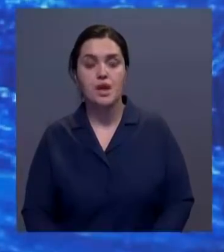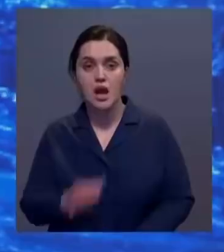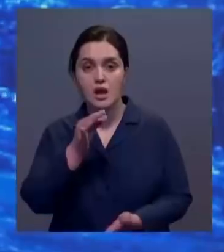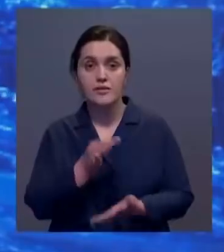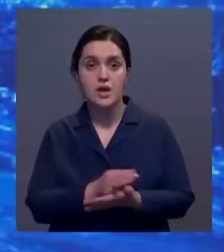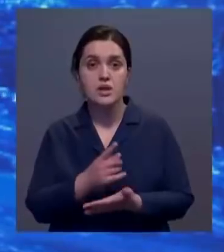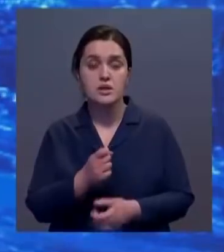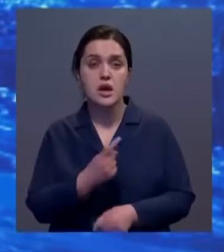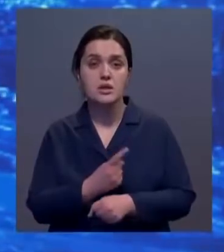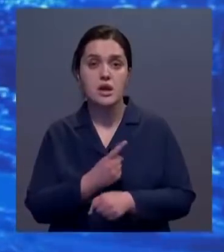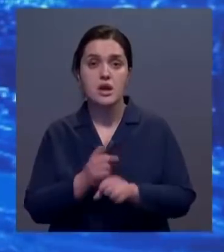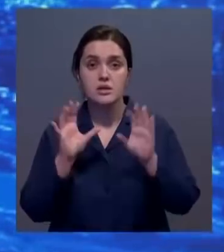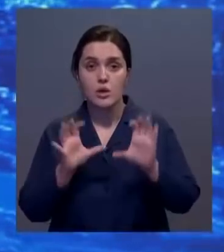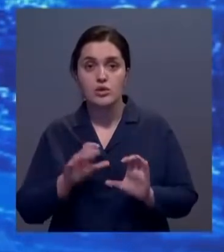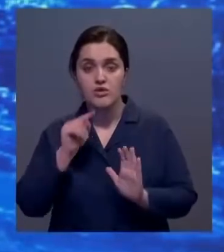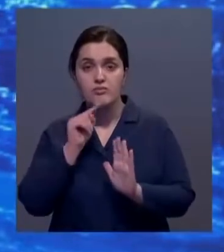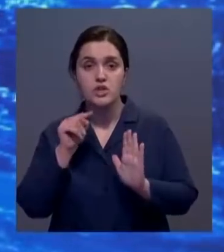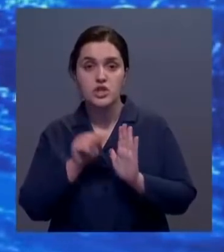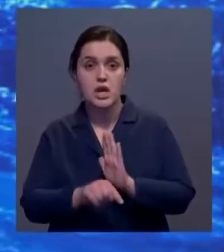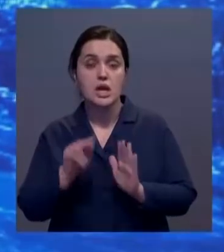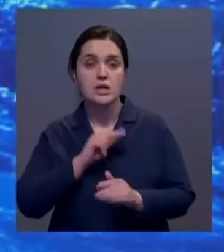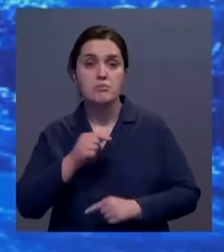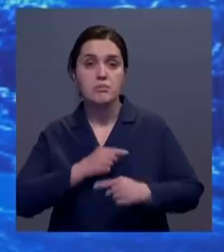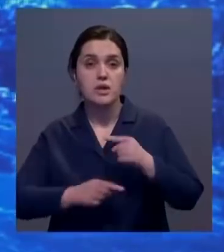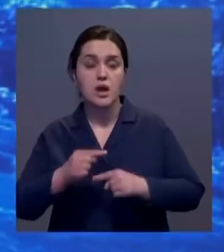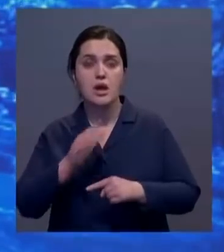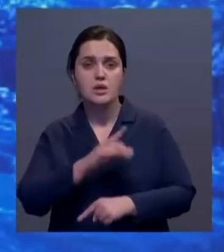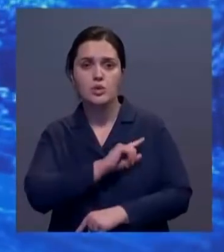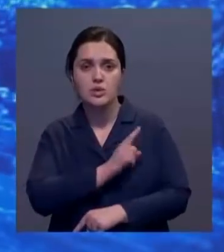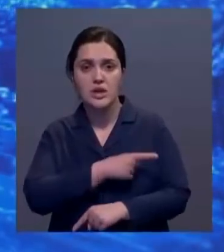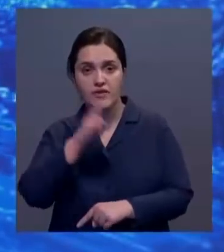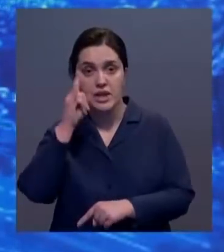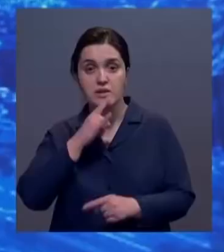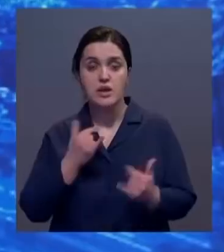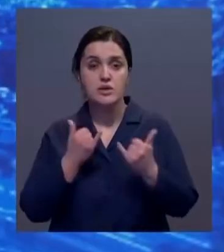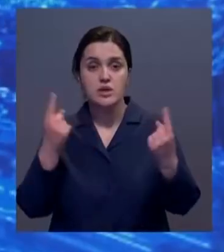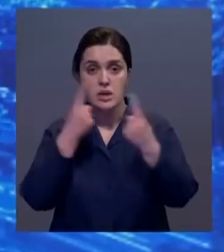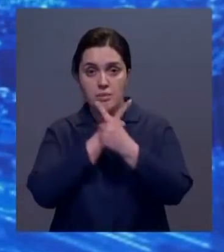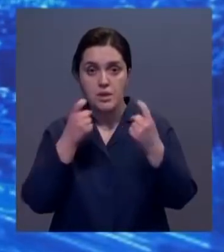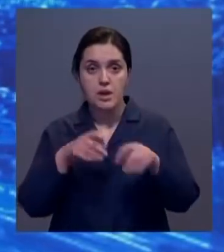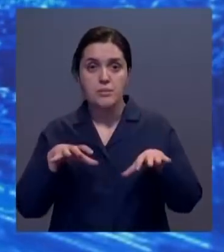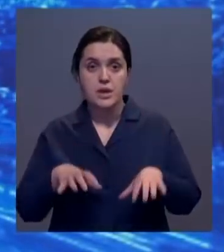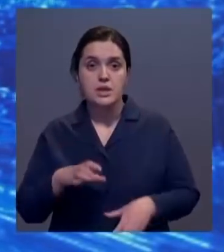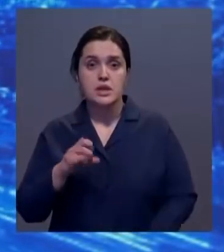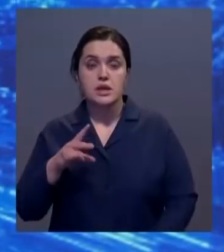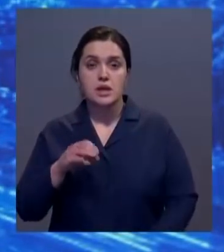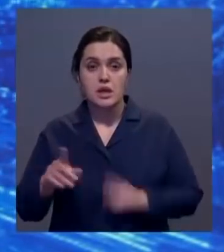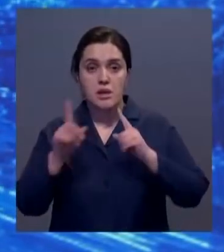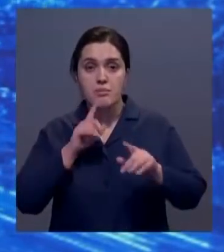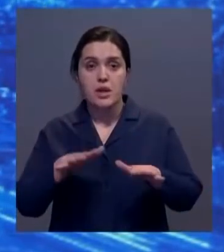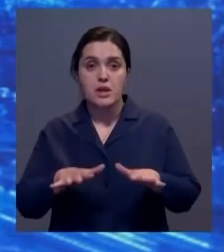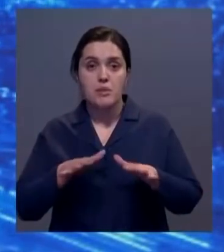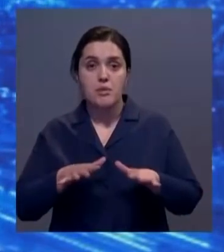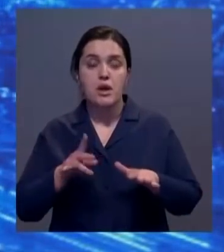Ответственность за незаконное вмешательство в деятельность бизнеса хотят усилить в Казахстане. Об этом сегодня сообщил председатель Сената парламента